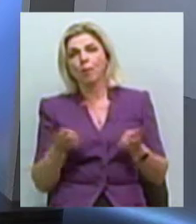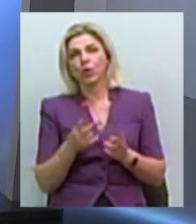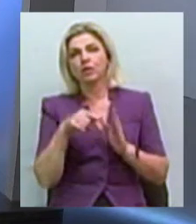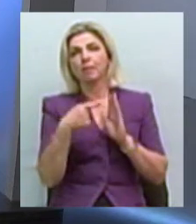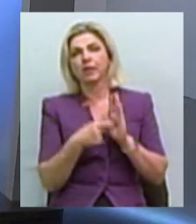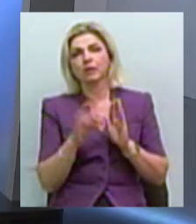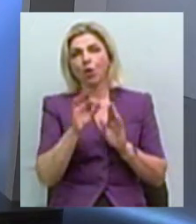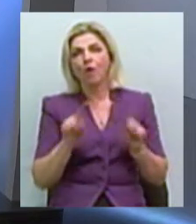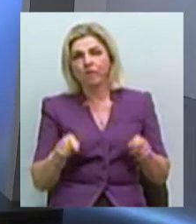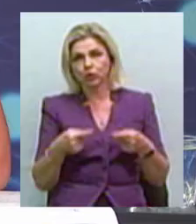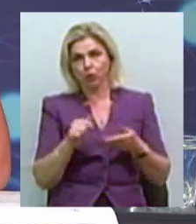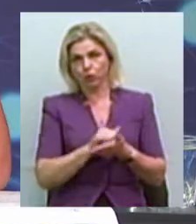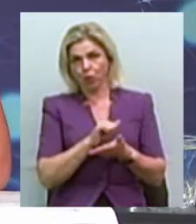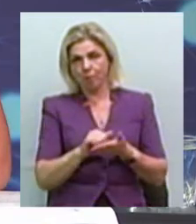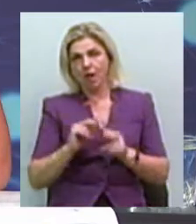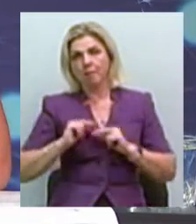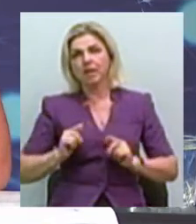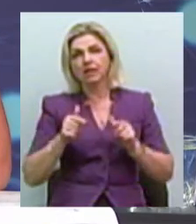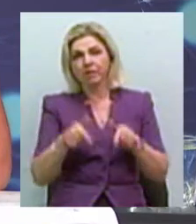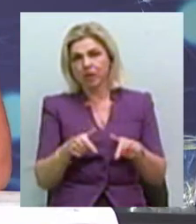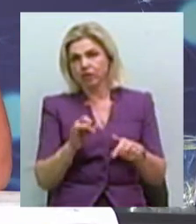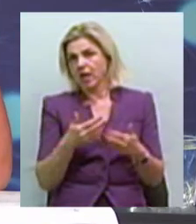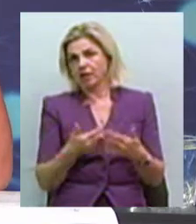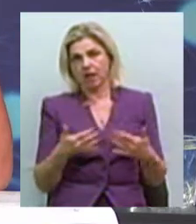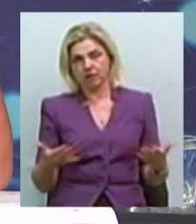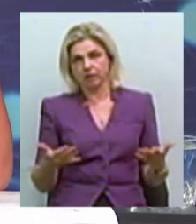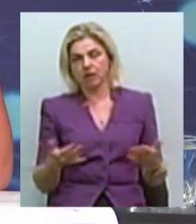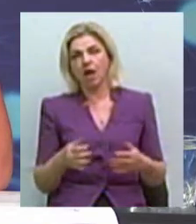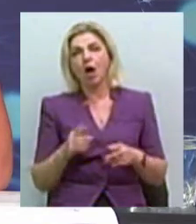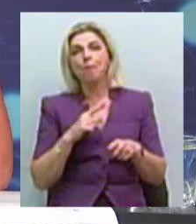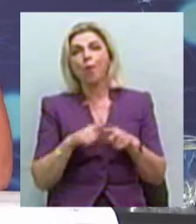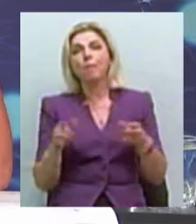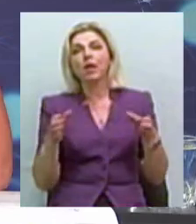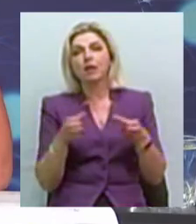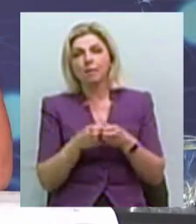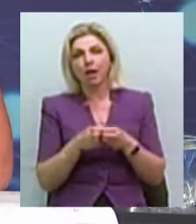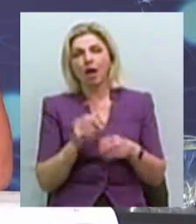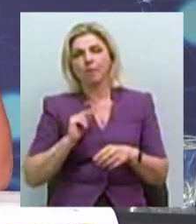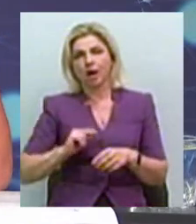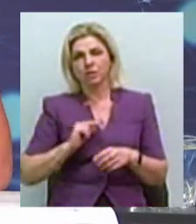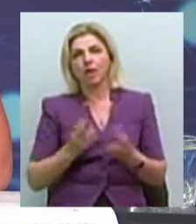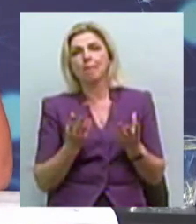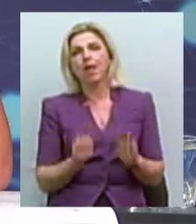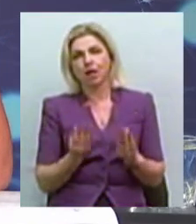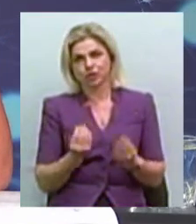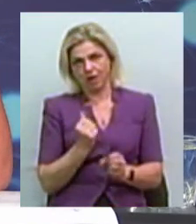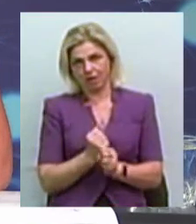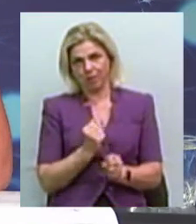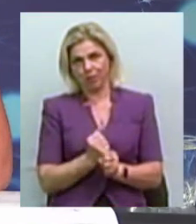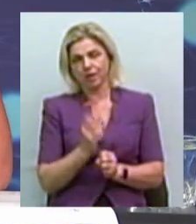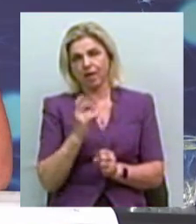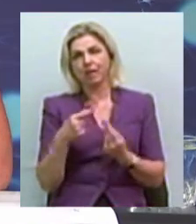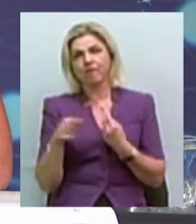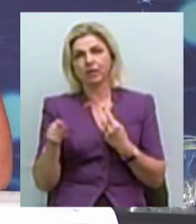щодо відновлення документів, працевлаштування і так далі. Тобто, скажімо так, мобільна бригада, вона працює більш м'якше, на відміну від